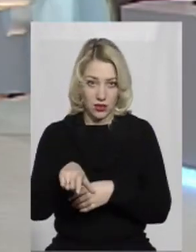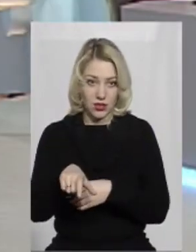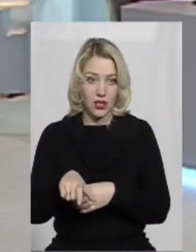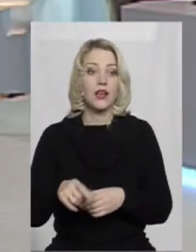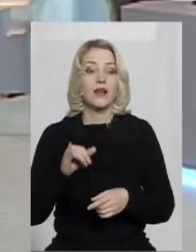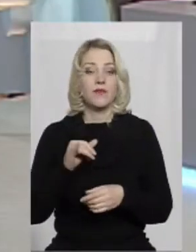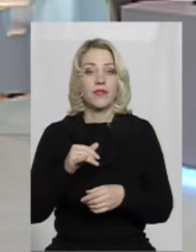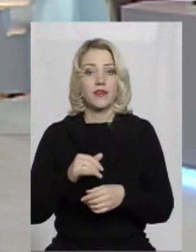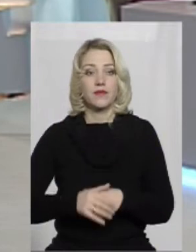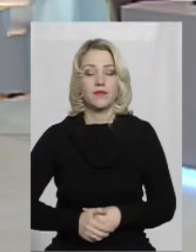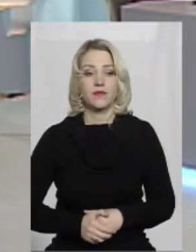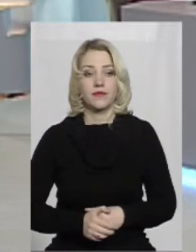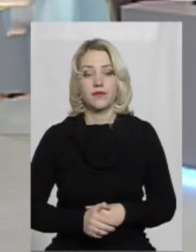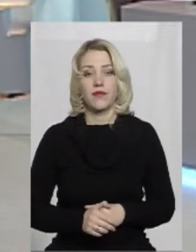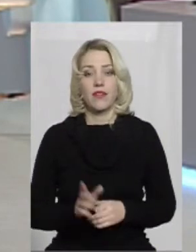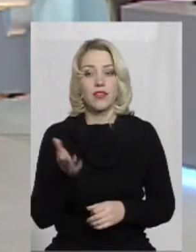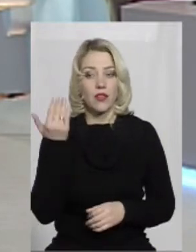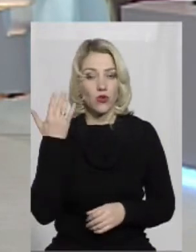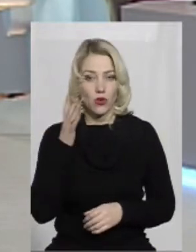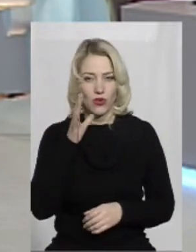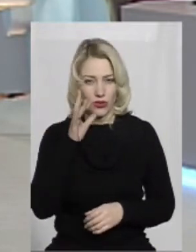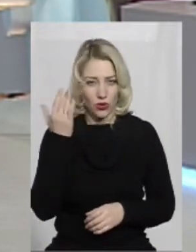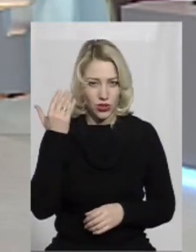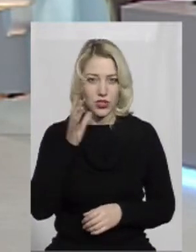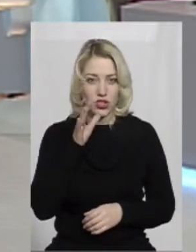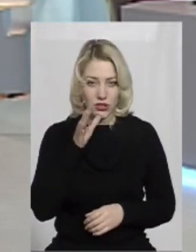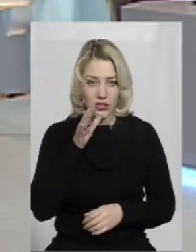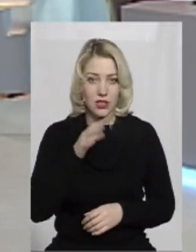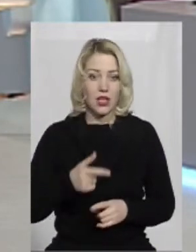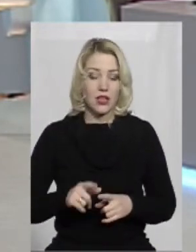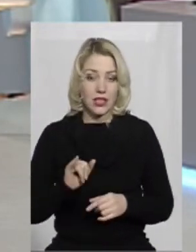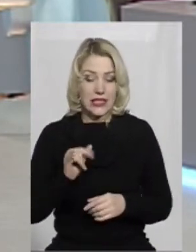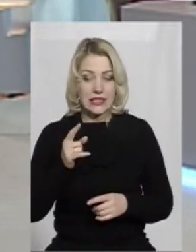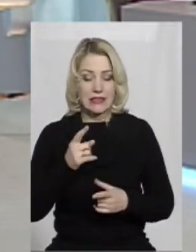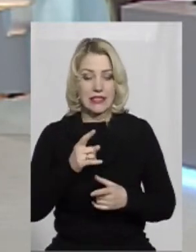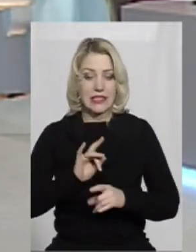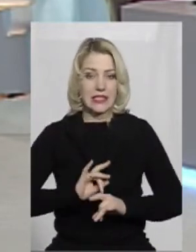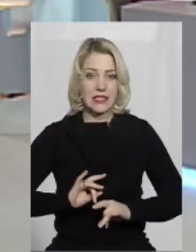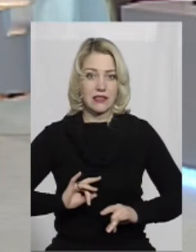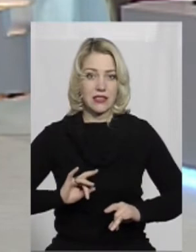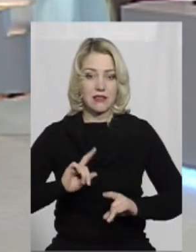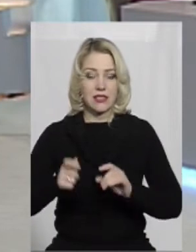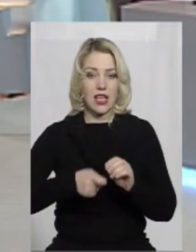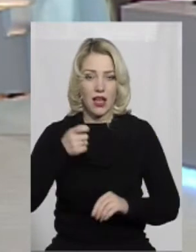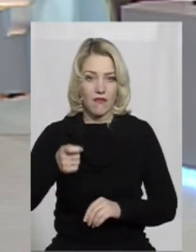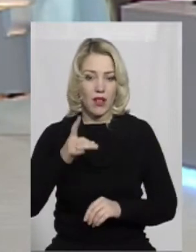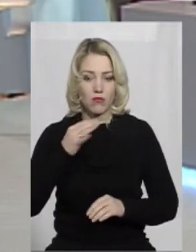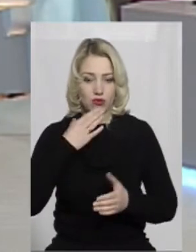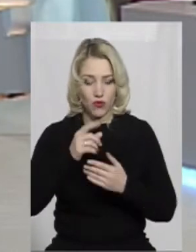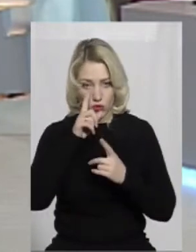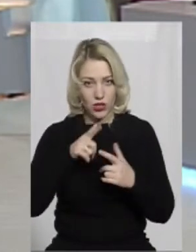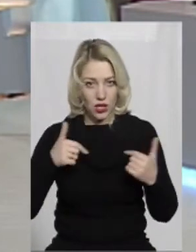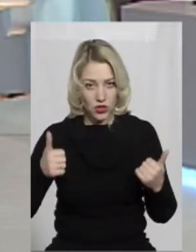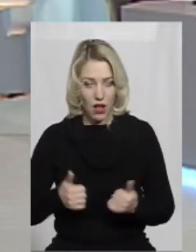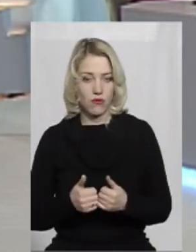власне, на той час і заявляли про готовність створити свою державу, то наші